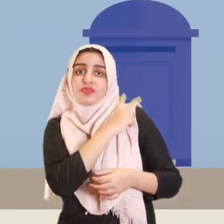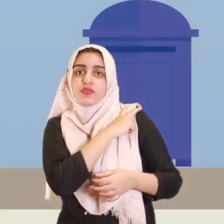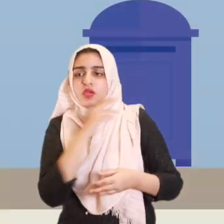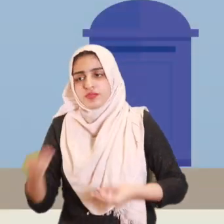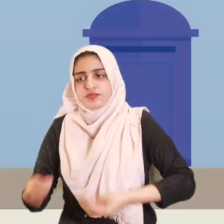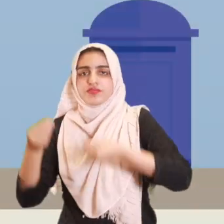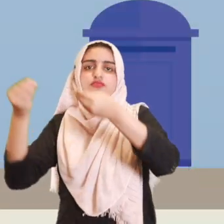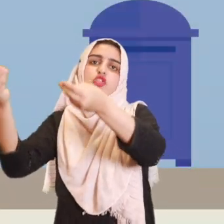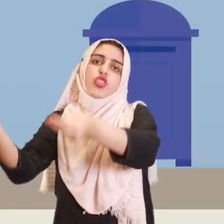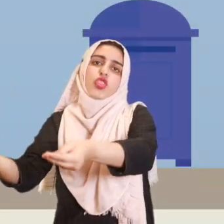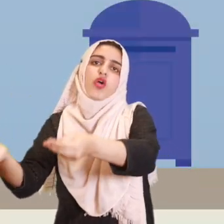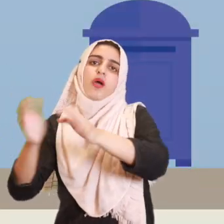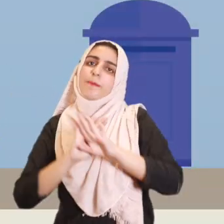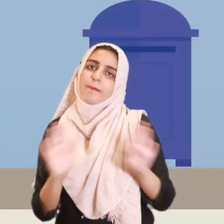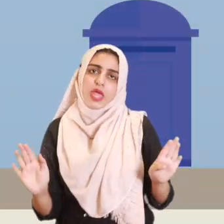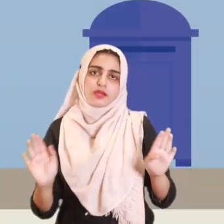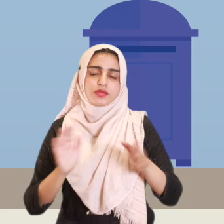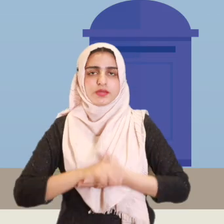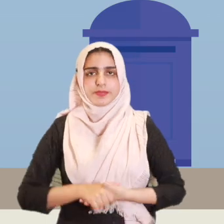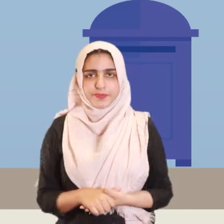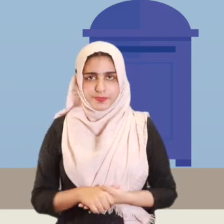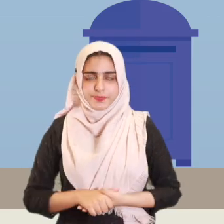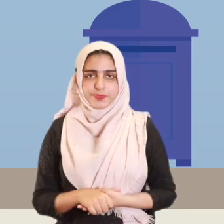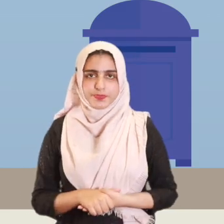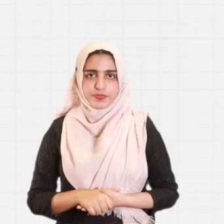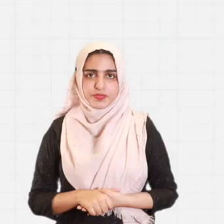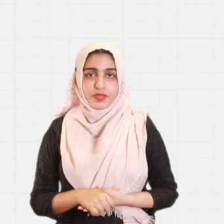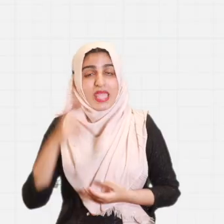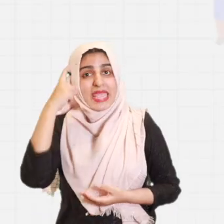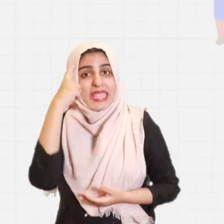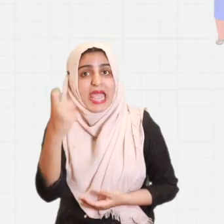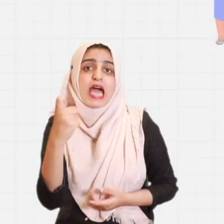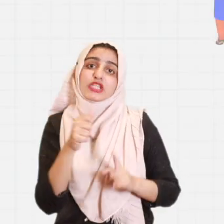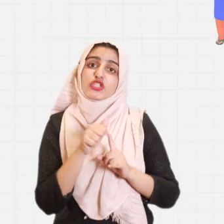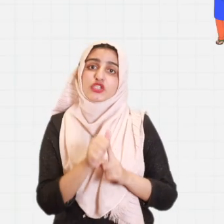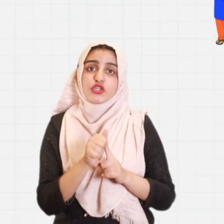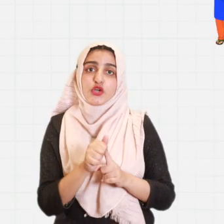اب اس لفافے کو متعلق ریٹارنگ آفیسر کو ارسال کر دیں